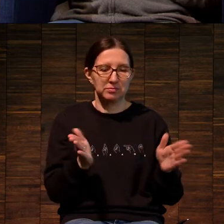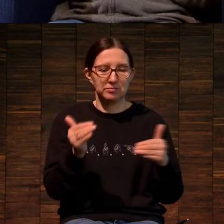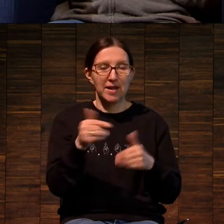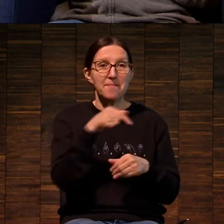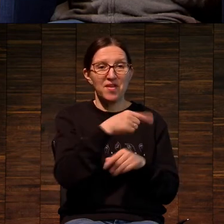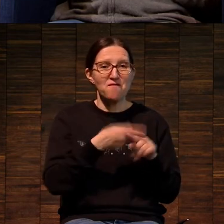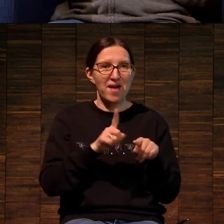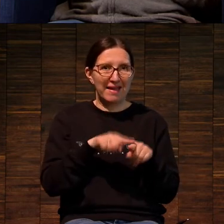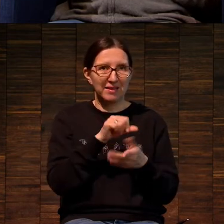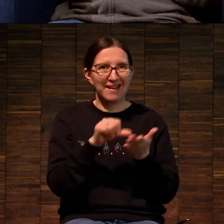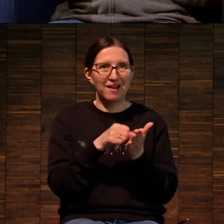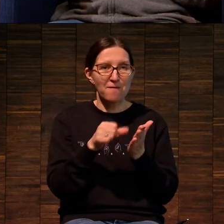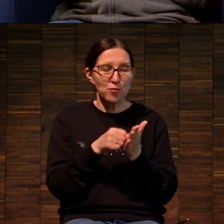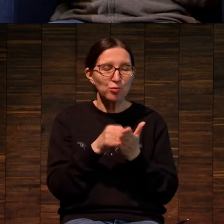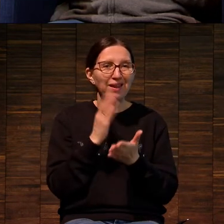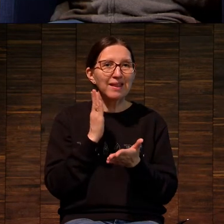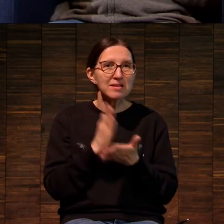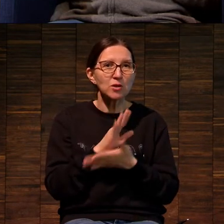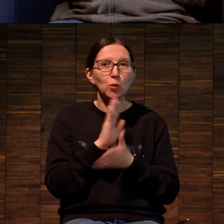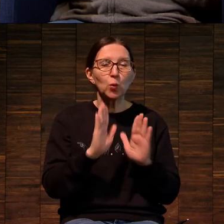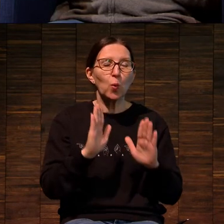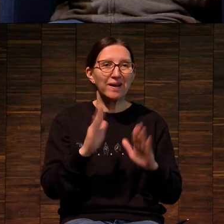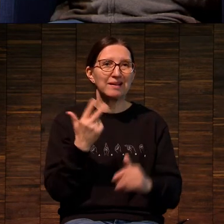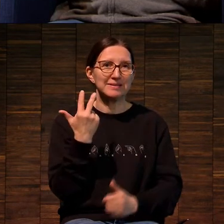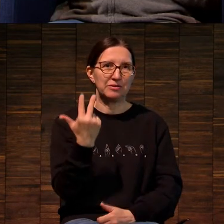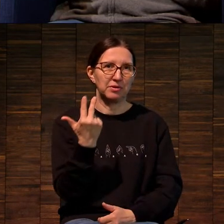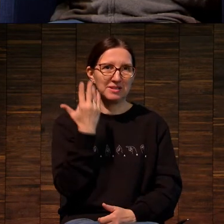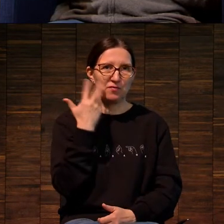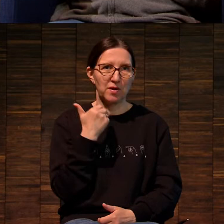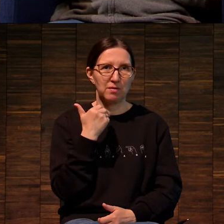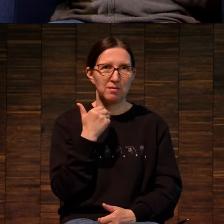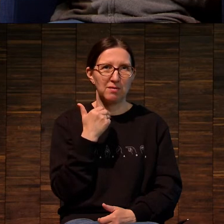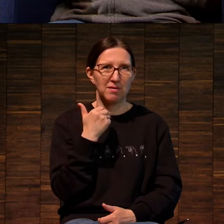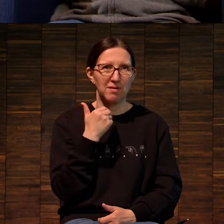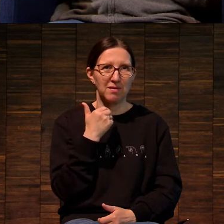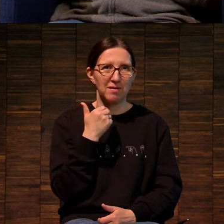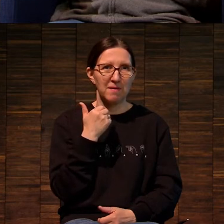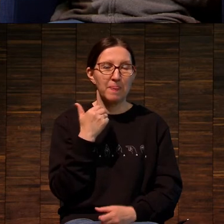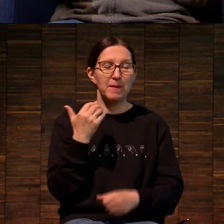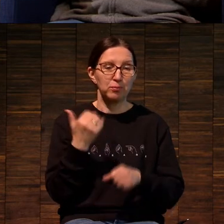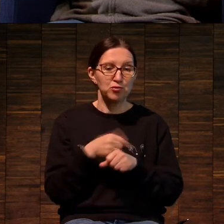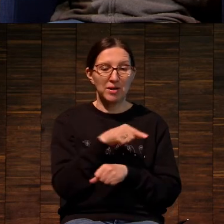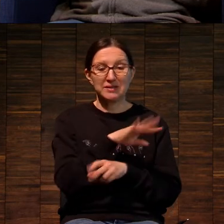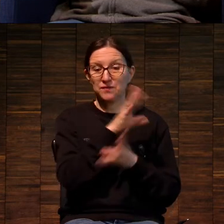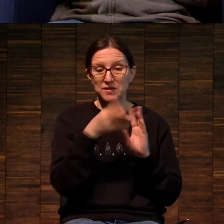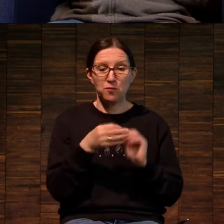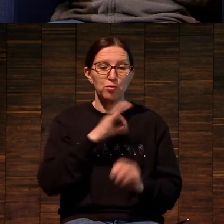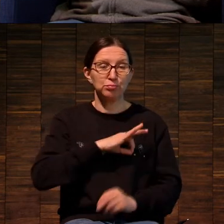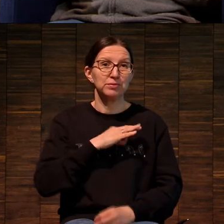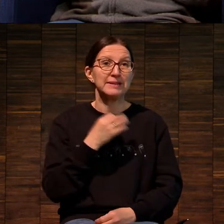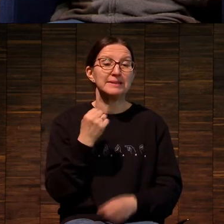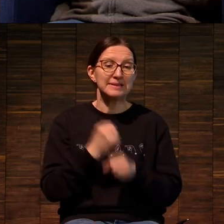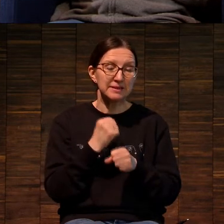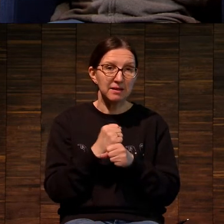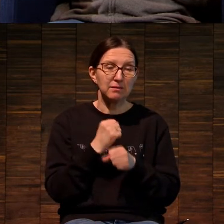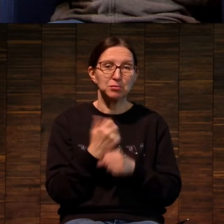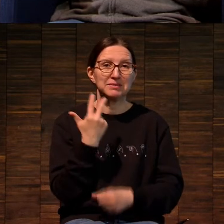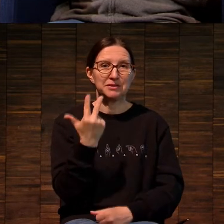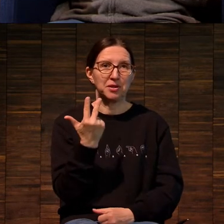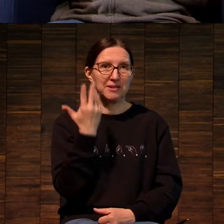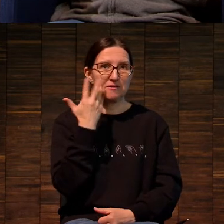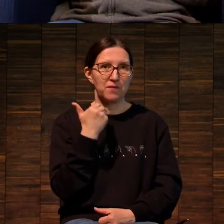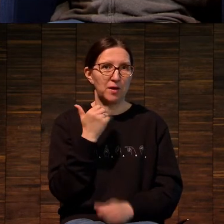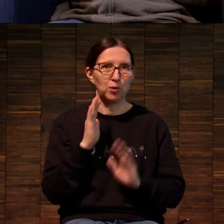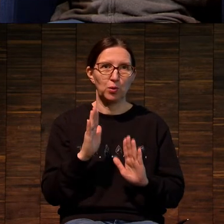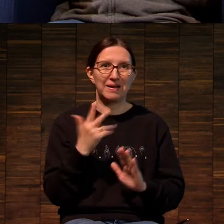в этой гравюре есть всего лишь три цвета. Она была сделана при